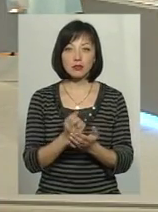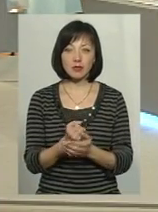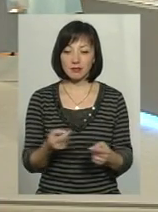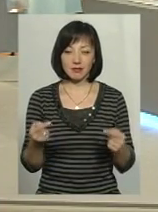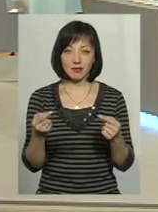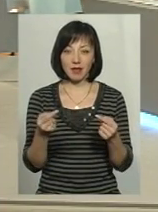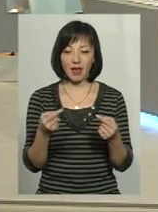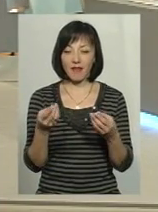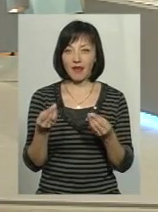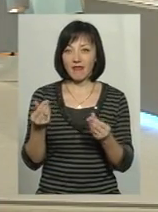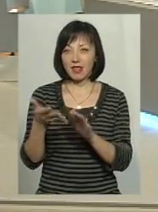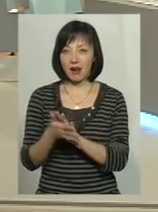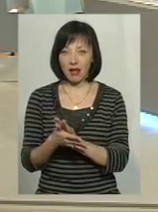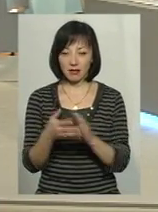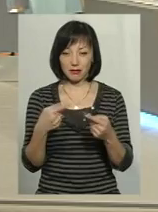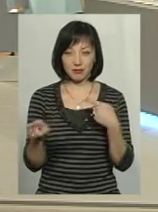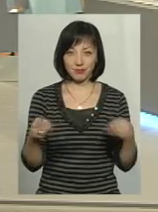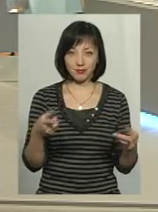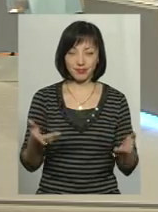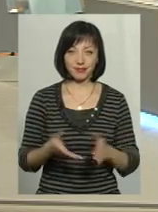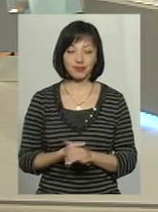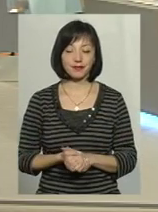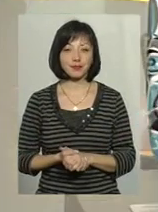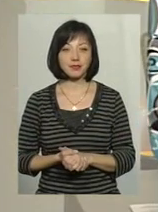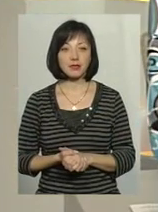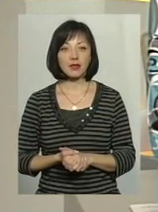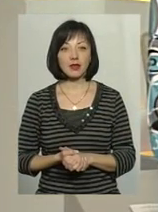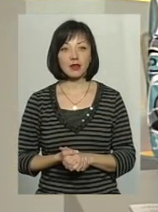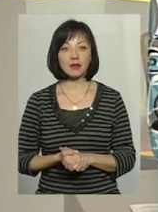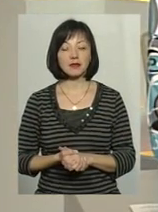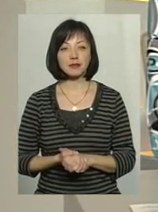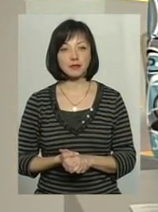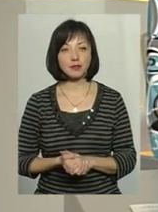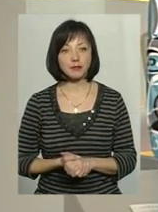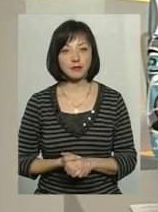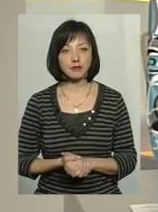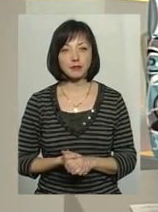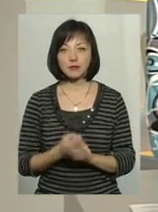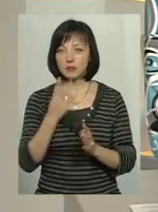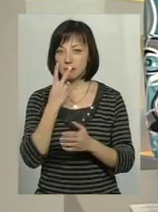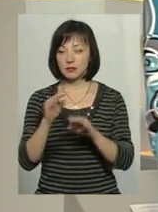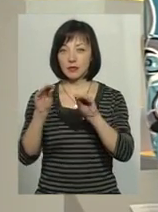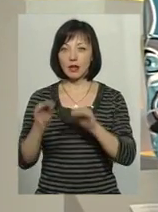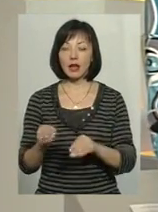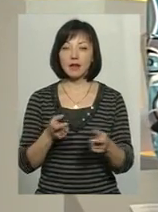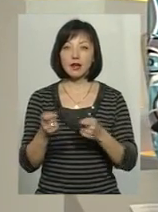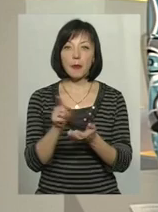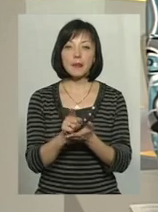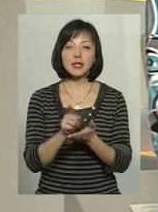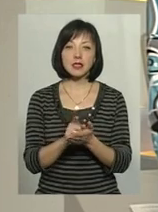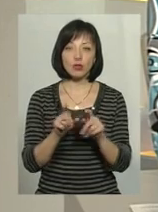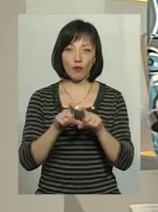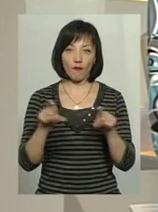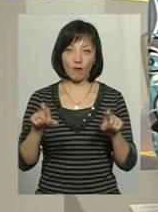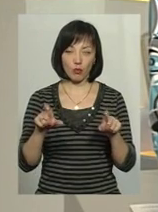з витратами, так? Якщо поглянути на декларацію керівника пенсійного фонду в нашій